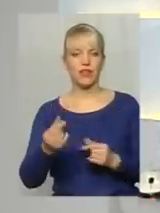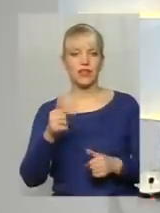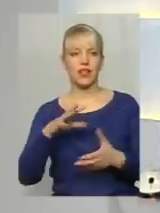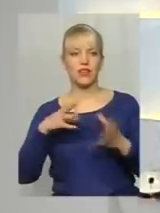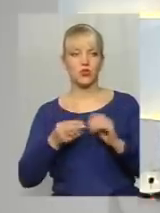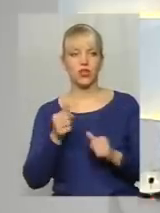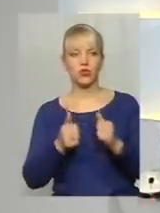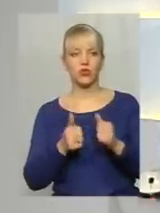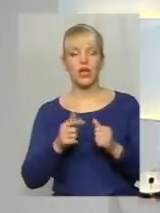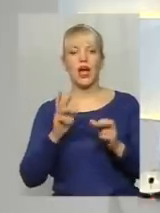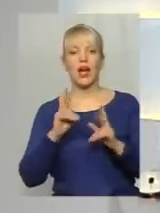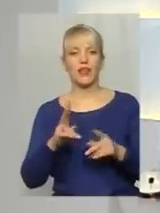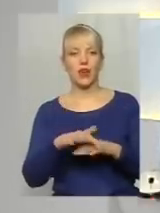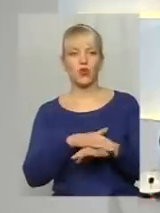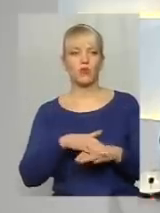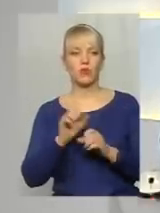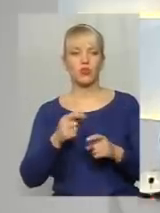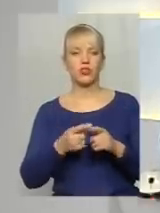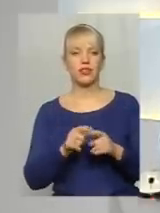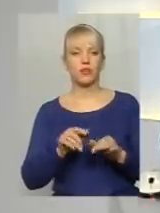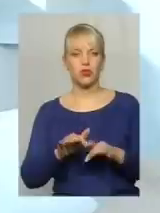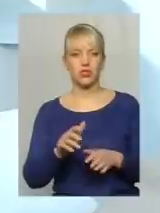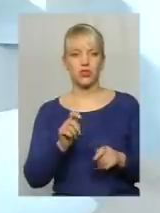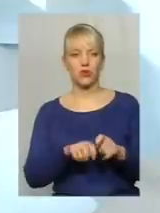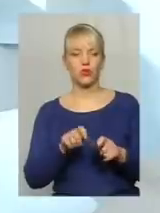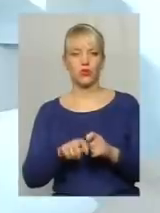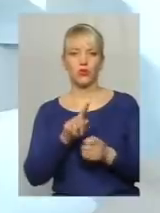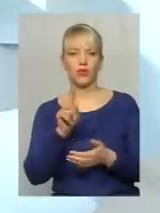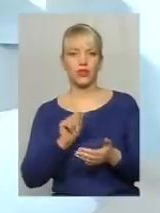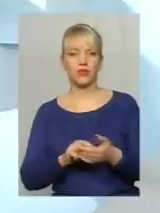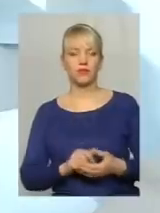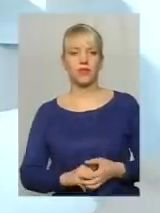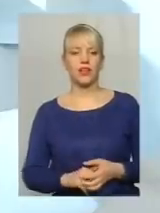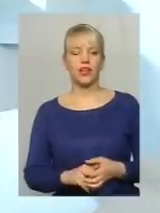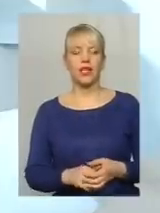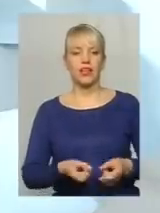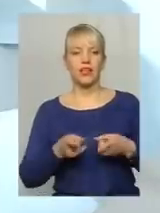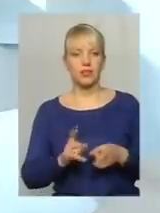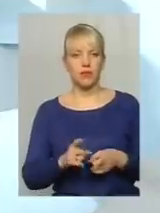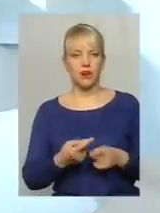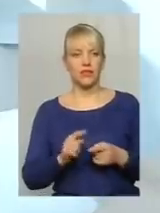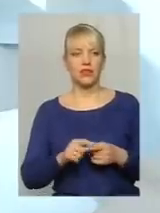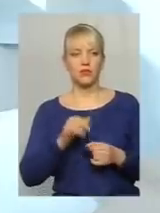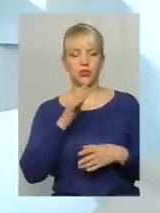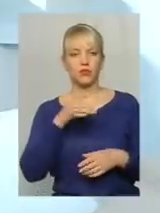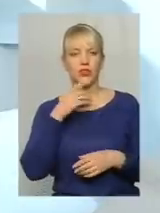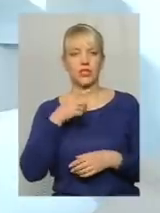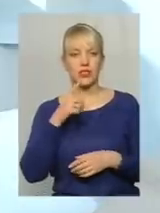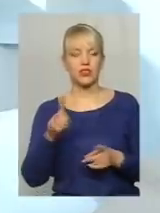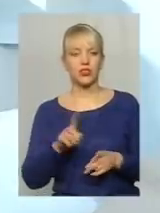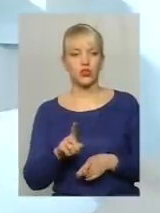от як все ж таки громадськість зможе цей процес контролювати? Насправді випис не можна сказати, що